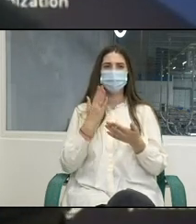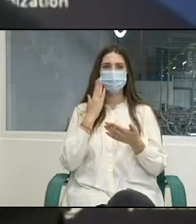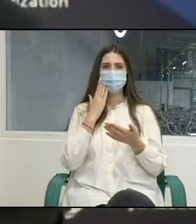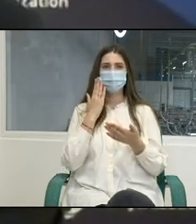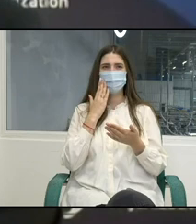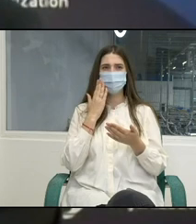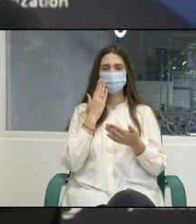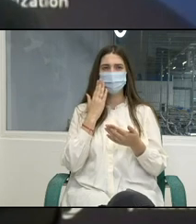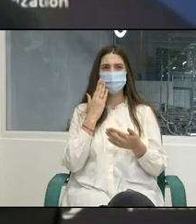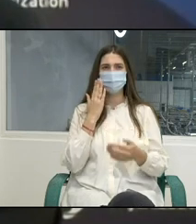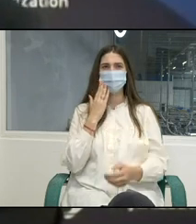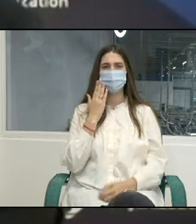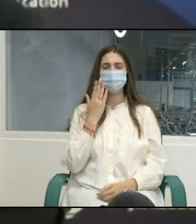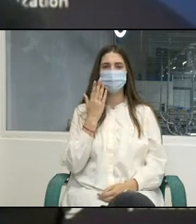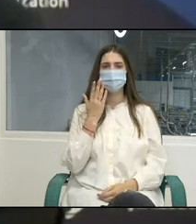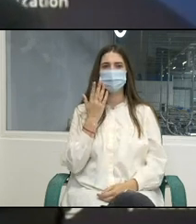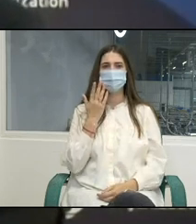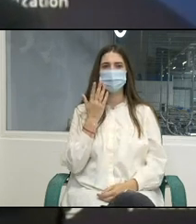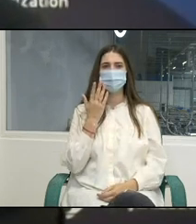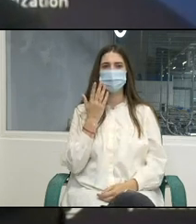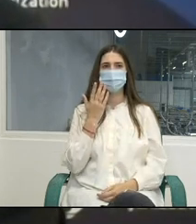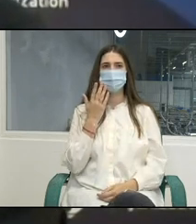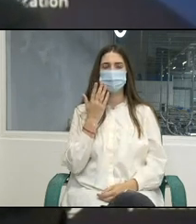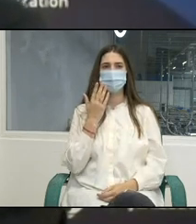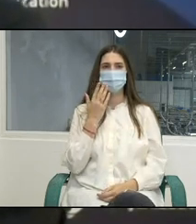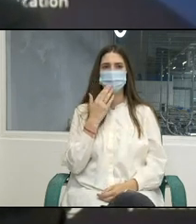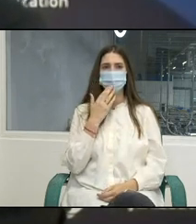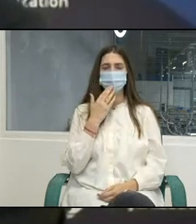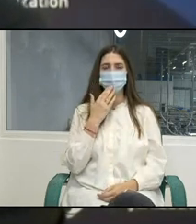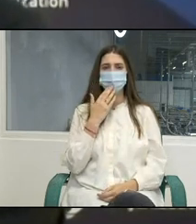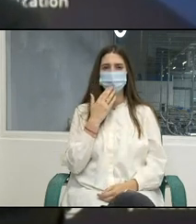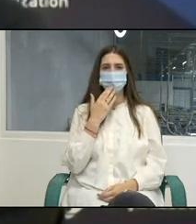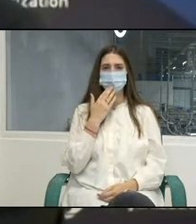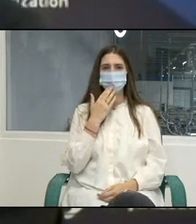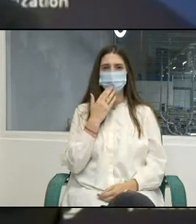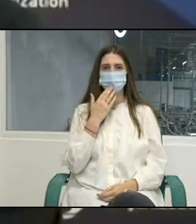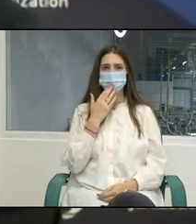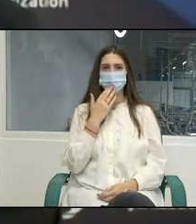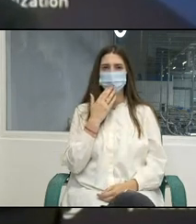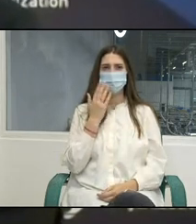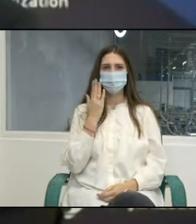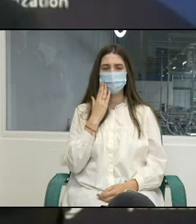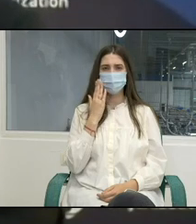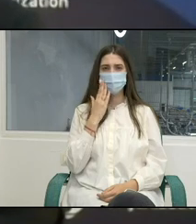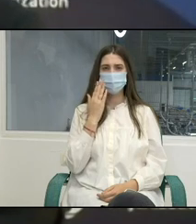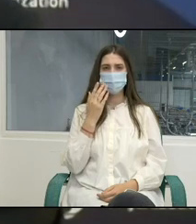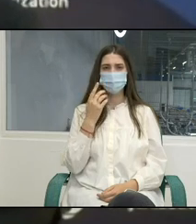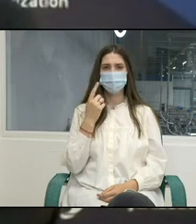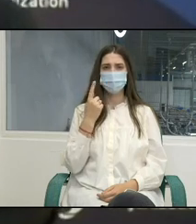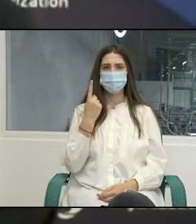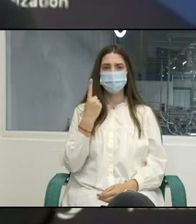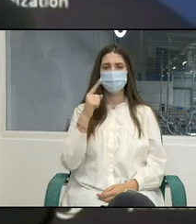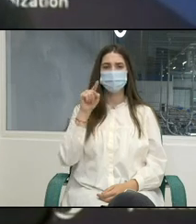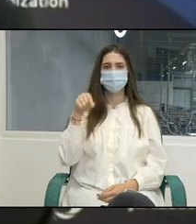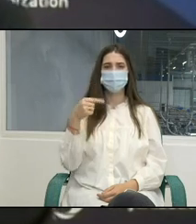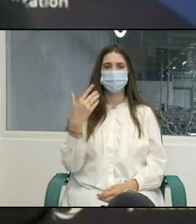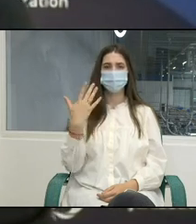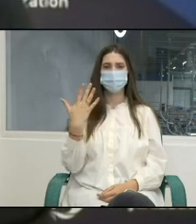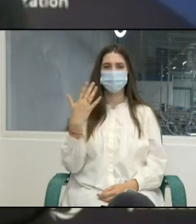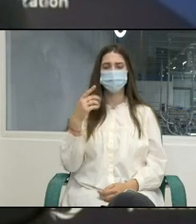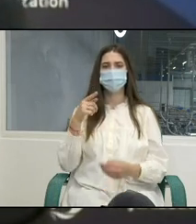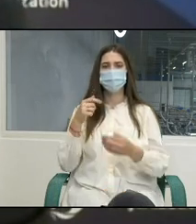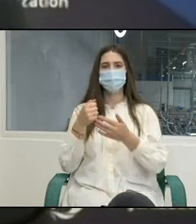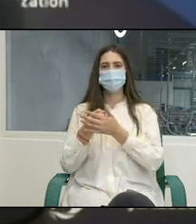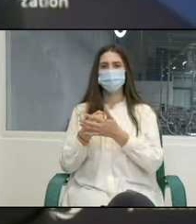anumite cifre în discursul de deschidere bugetul prevăzut aproximativ este de 1,5 până la 2